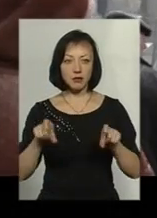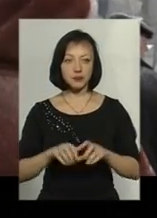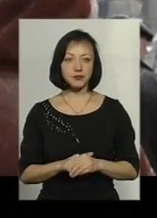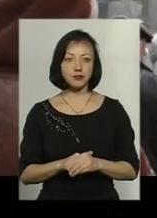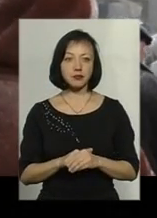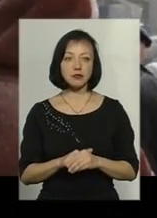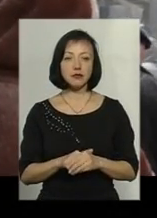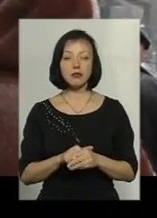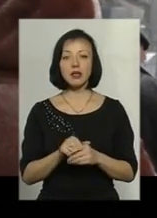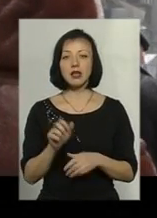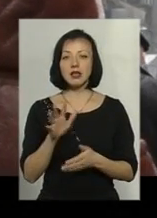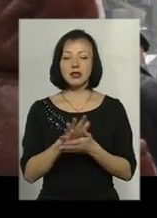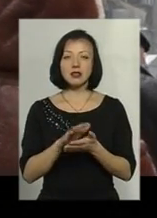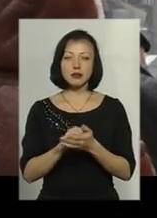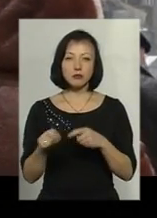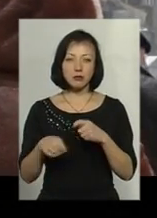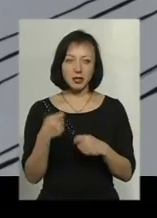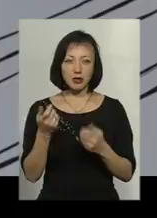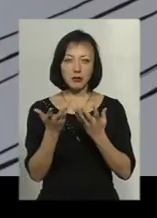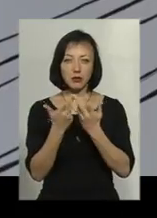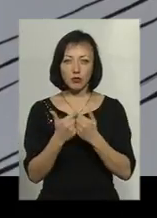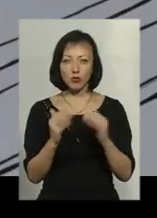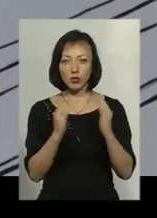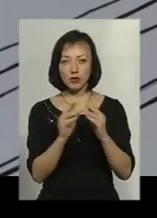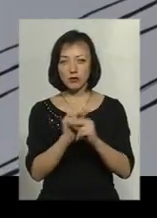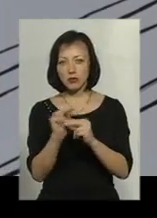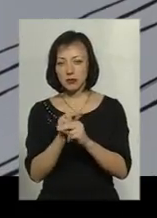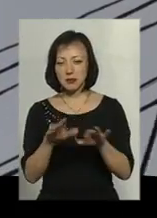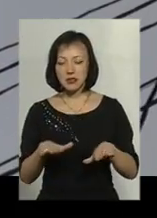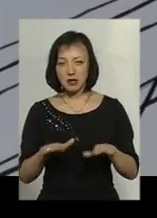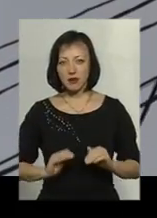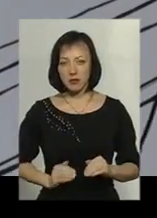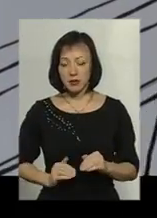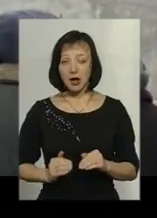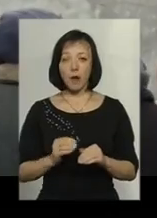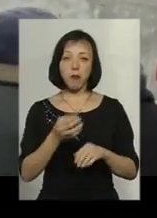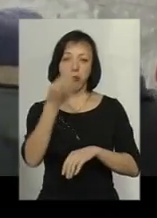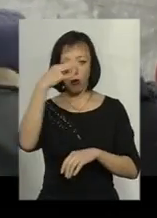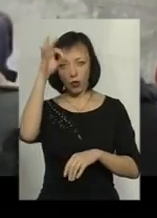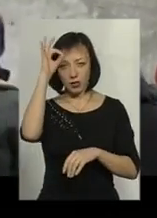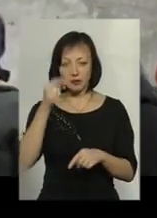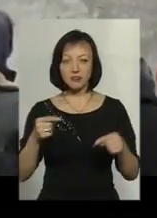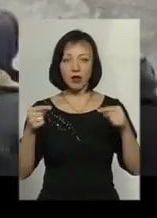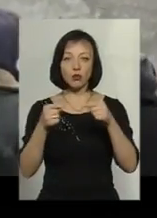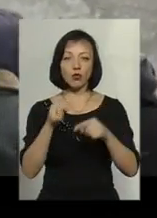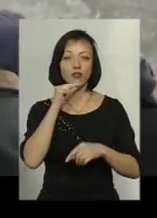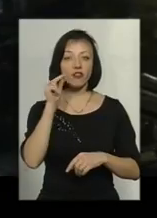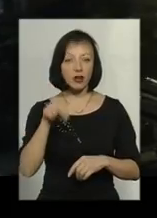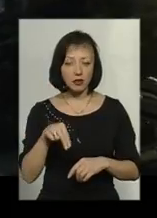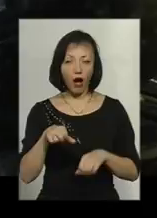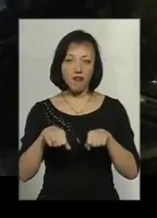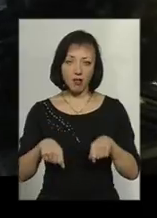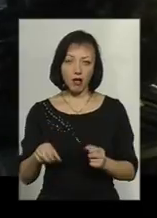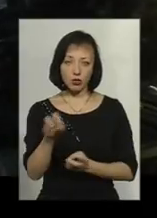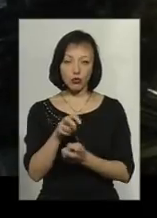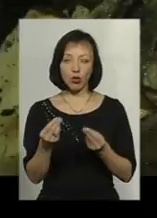Збитки ще підраховують. Будинок доводять до ладу місцеві підприємці, поліція встановлює винуватців, а влада